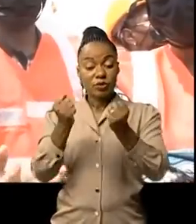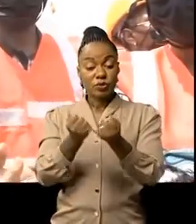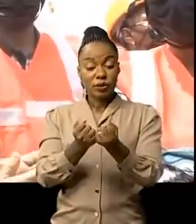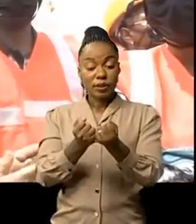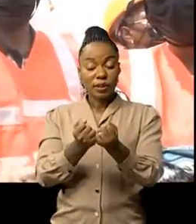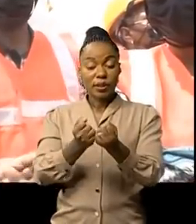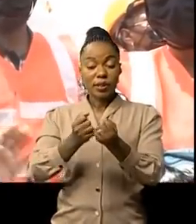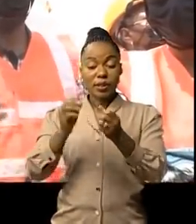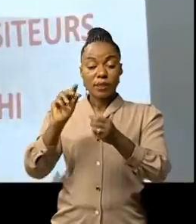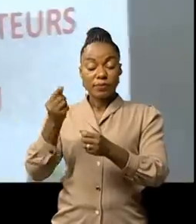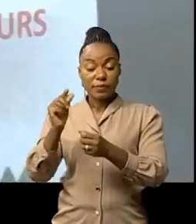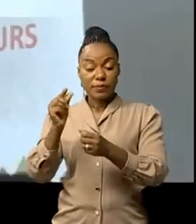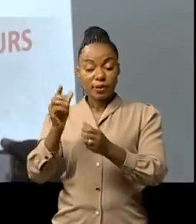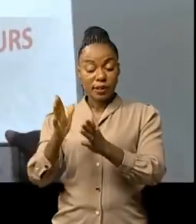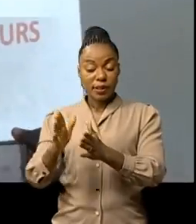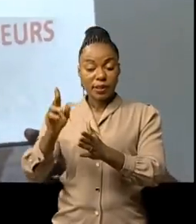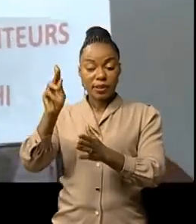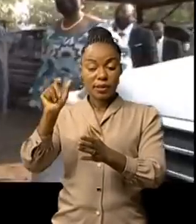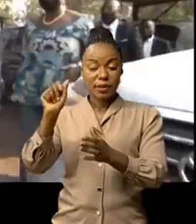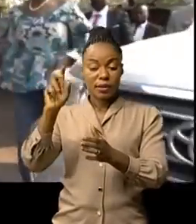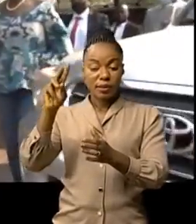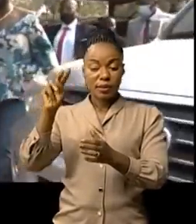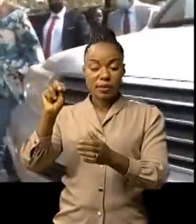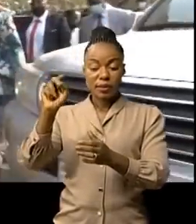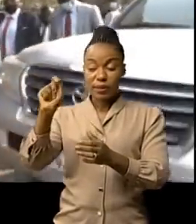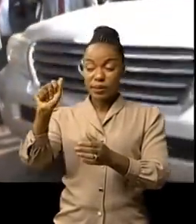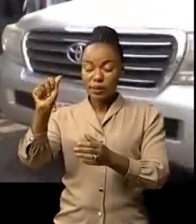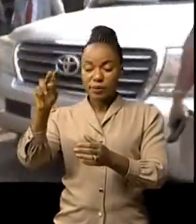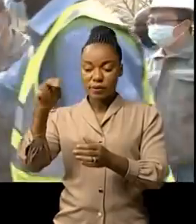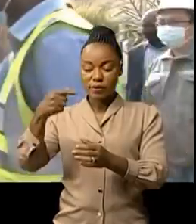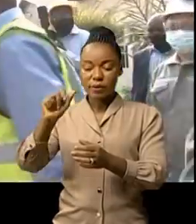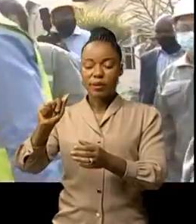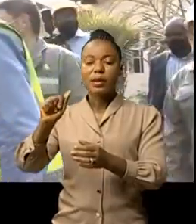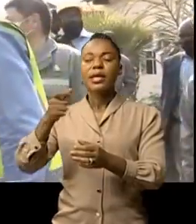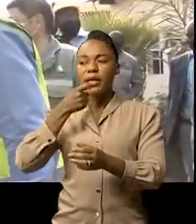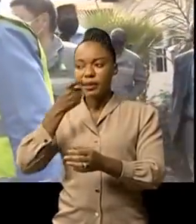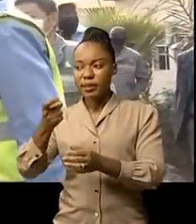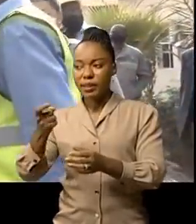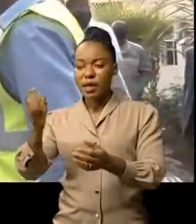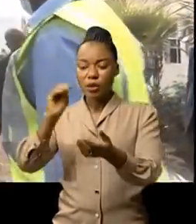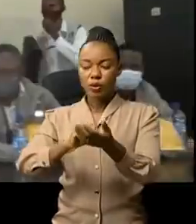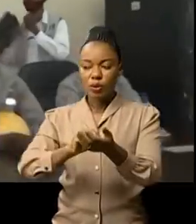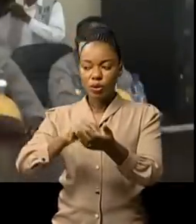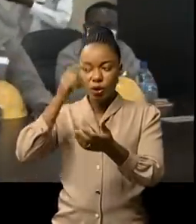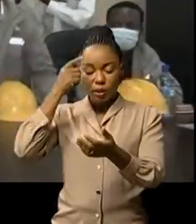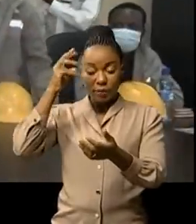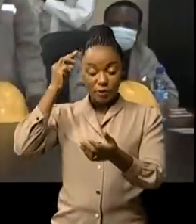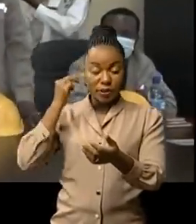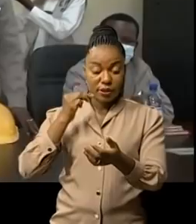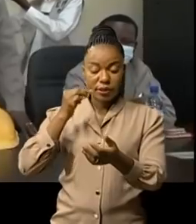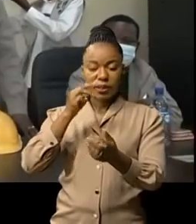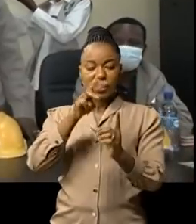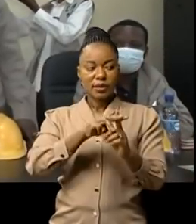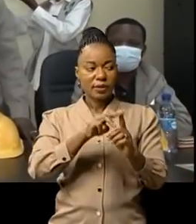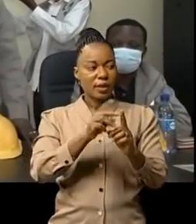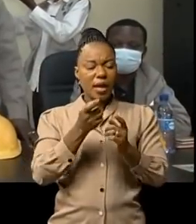Katanga Somika que la patronne de mines a démarré son périple. A l'issue de ses visites, la ministre s'est réservée de tous